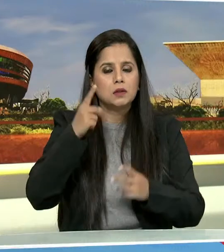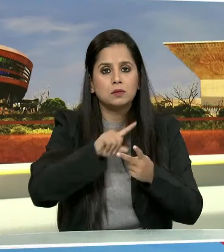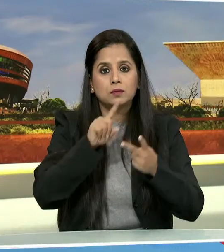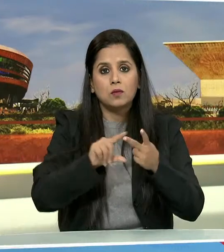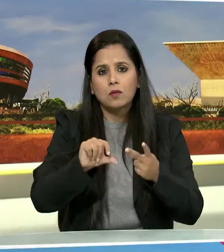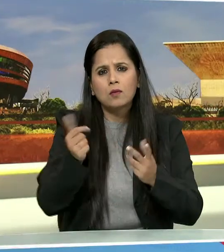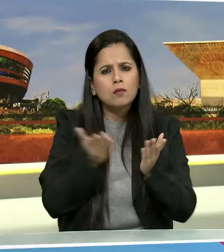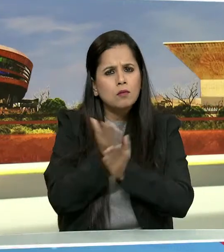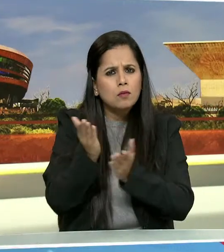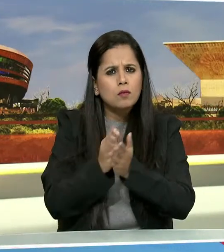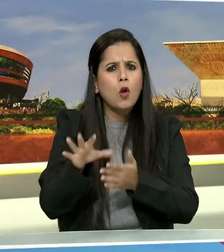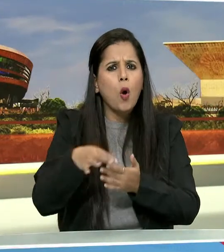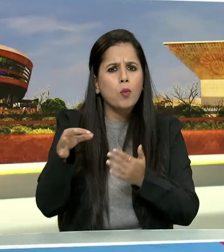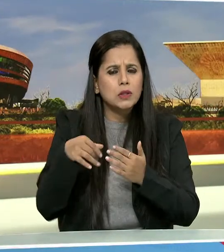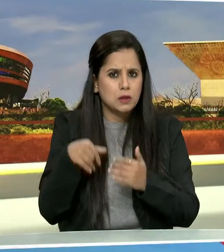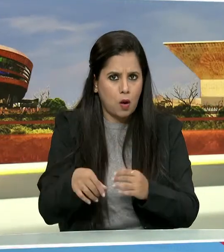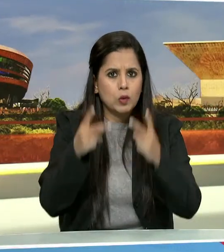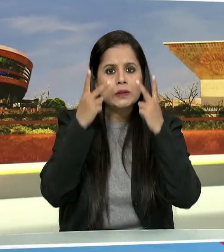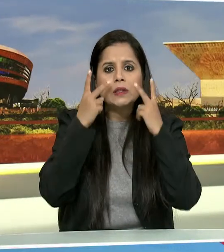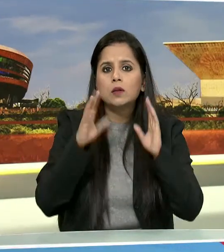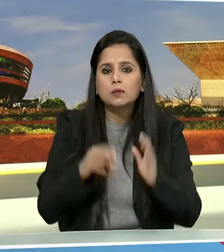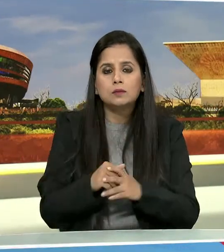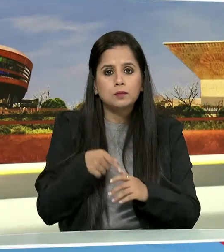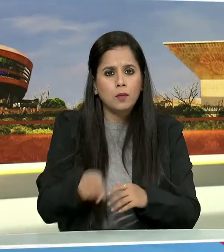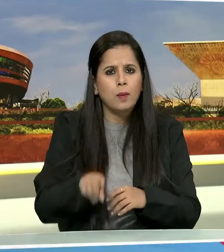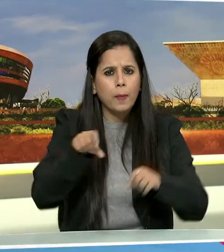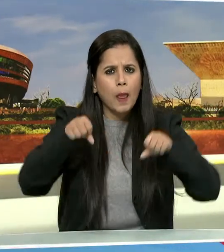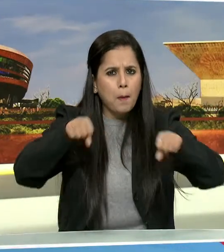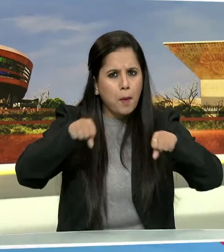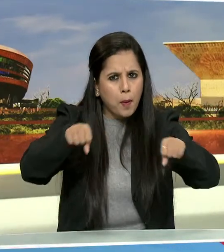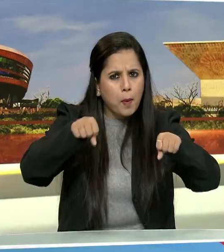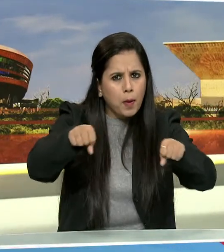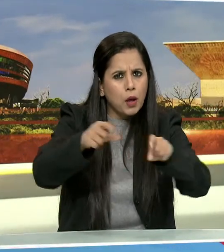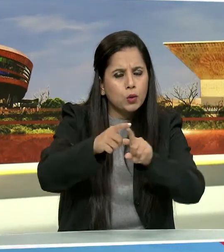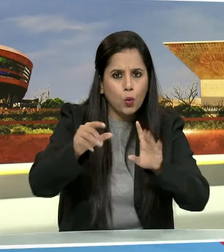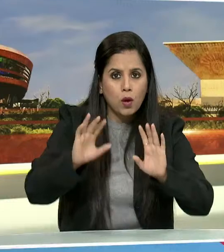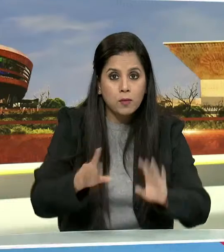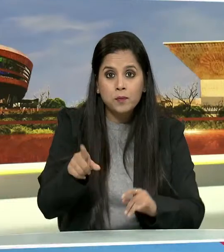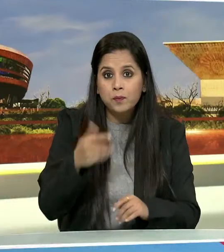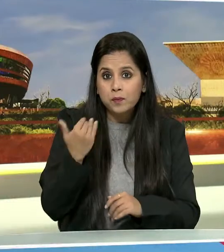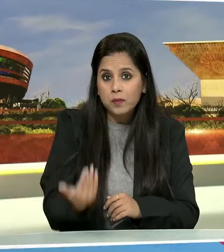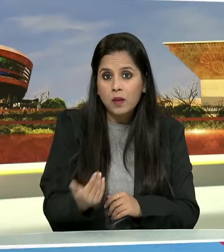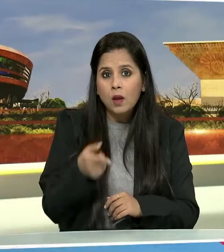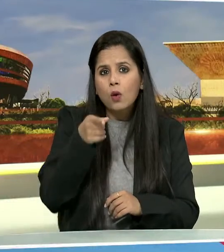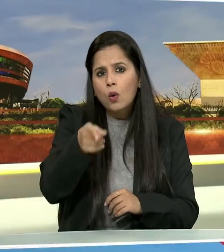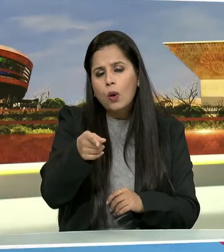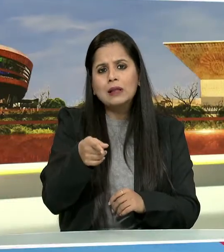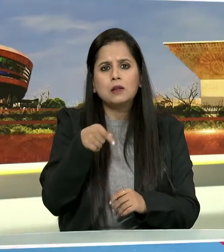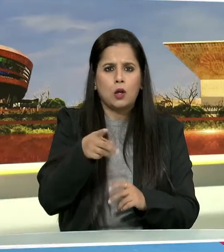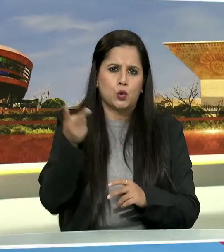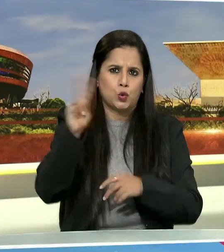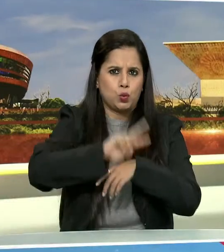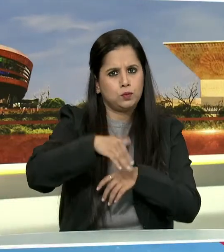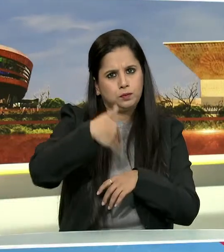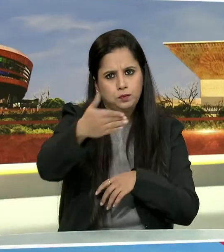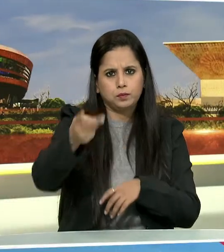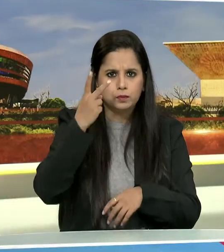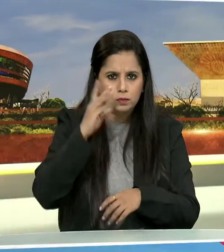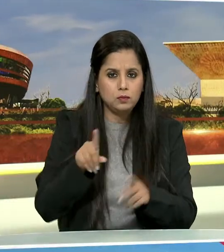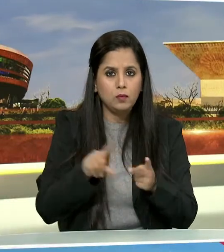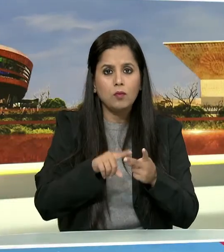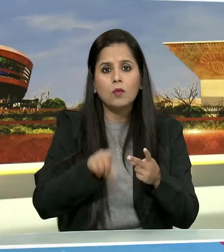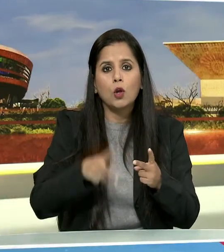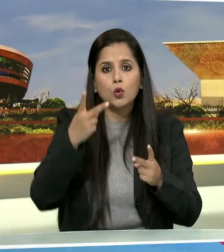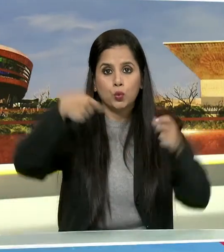अन्य विकल्पों पर भी काम जा रही है एक वर्टिकल ड्रिलिंग की जा रही है जो कि अगले दो दिन में पूरी होगी वहीं